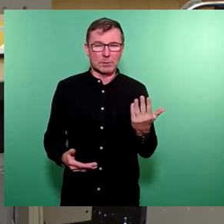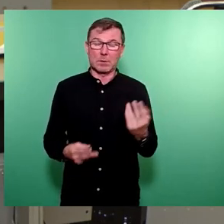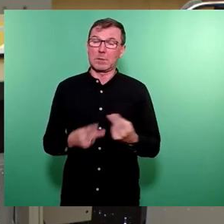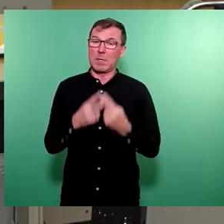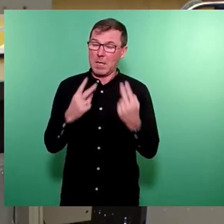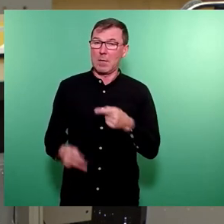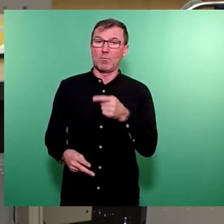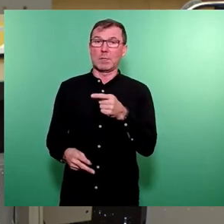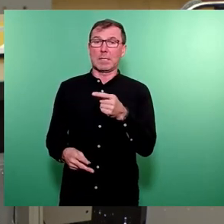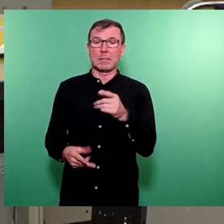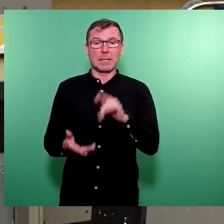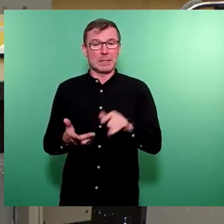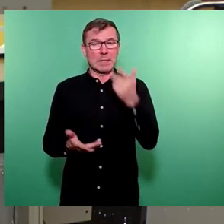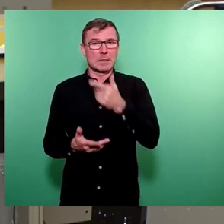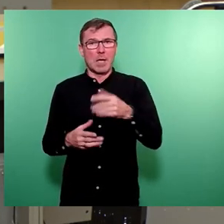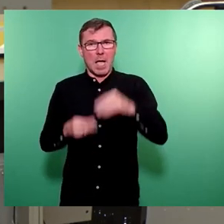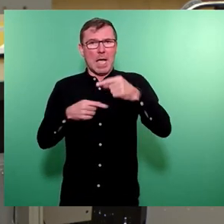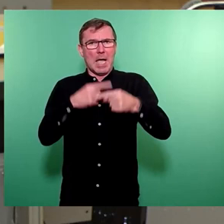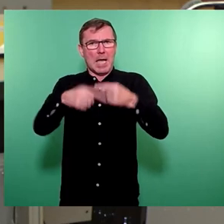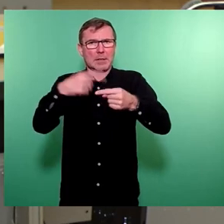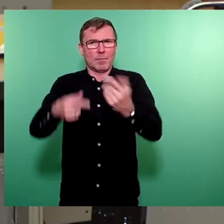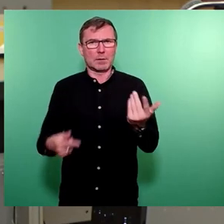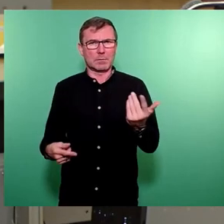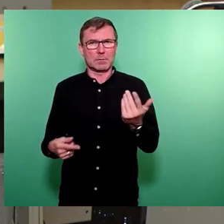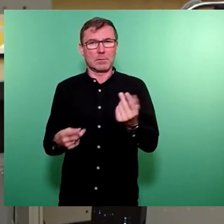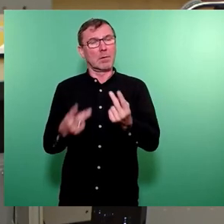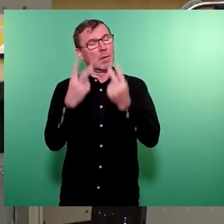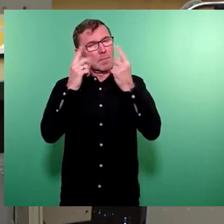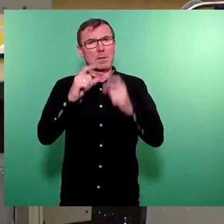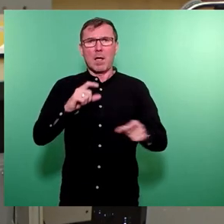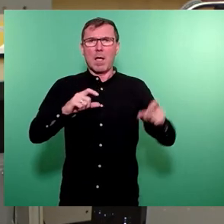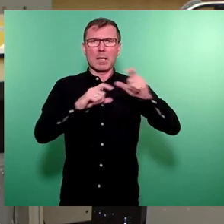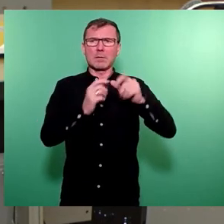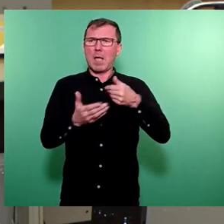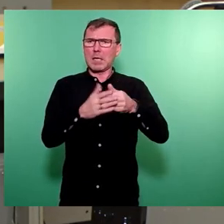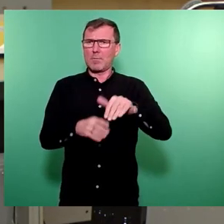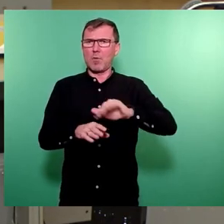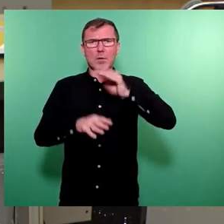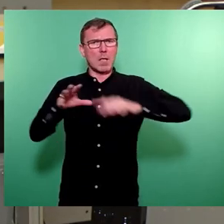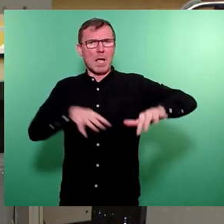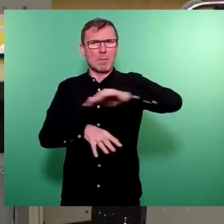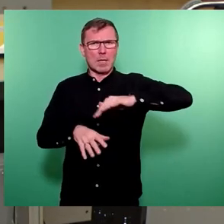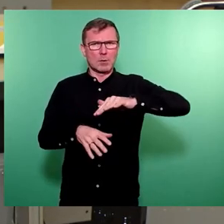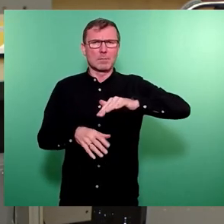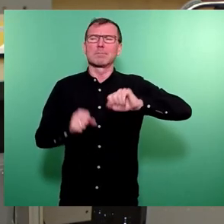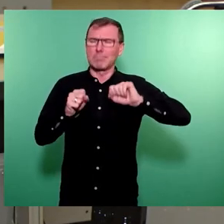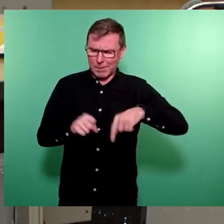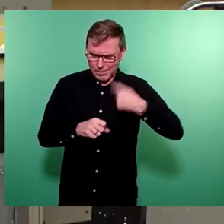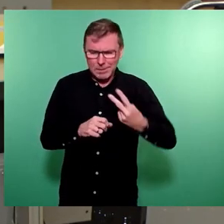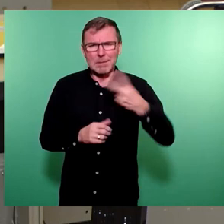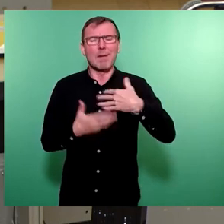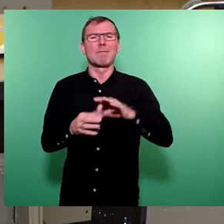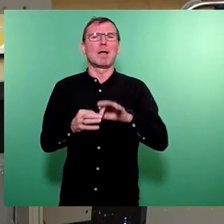erst Mitte dieses Jahres angelaufen ist, was eine wichtige Ergänzung in unserer Angebotslandschaft ist. Auch das können wir in den nächsten zwei Jahren